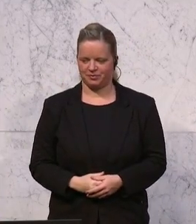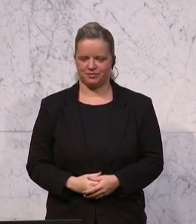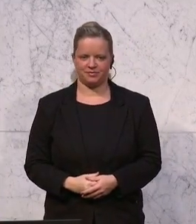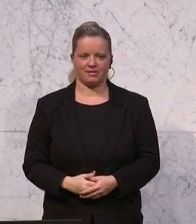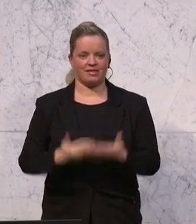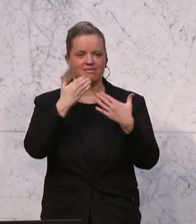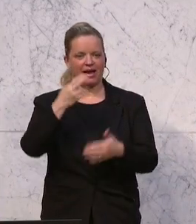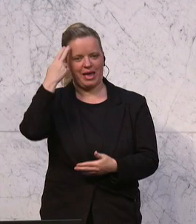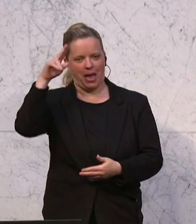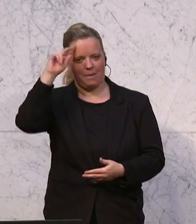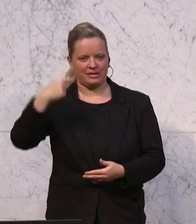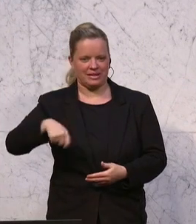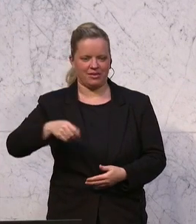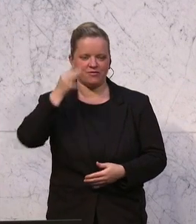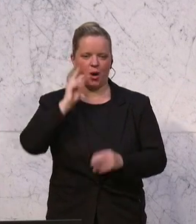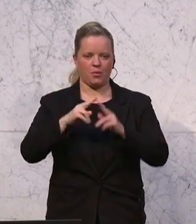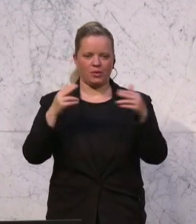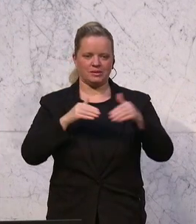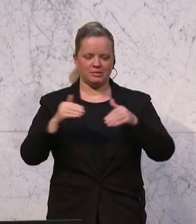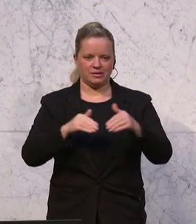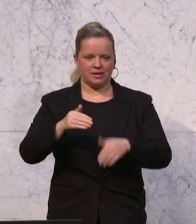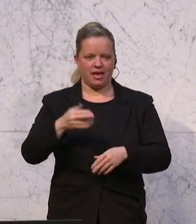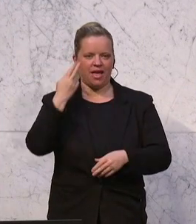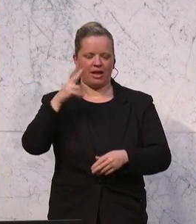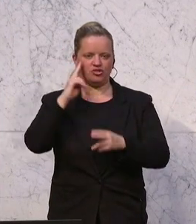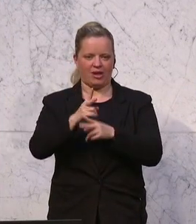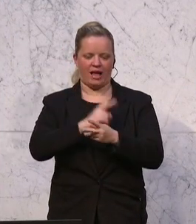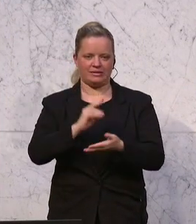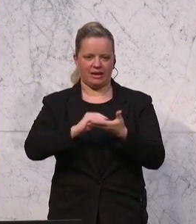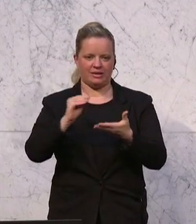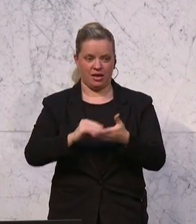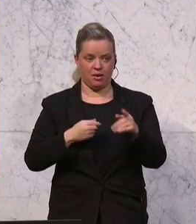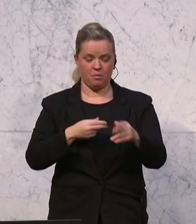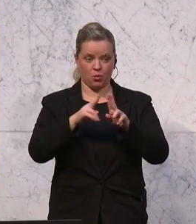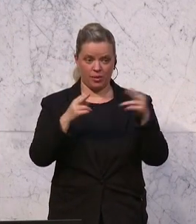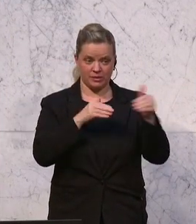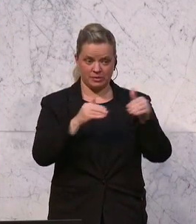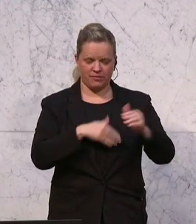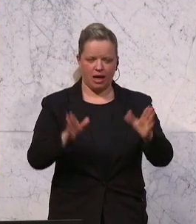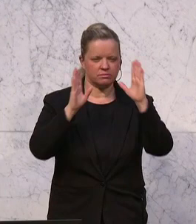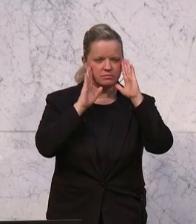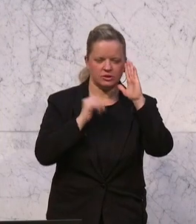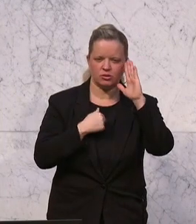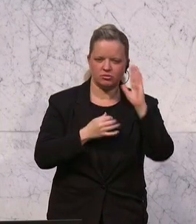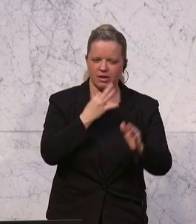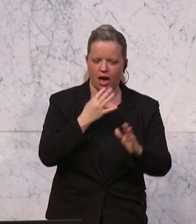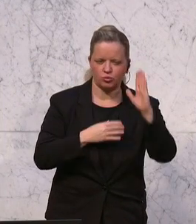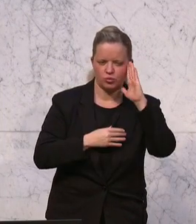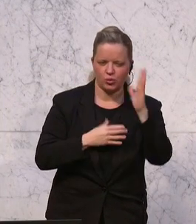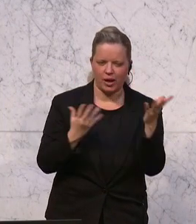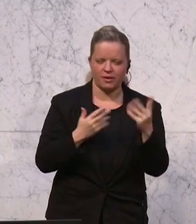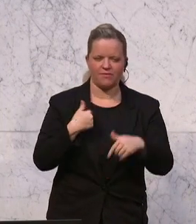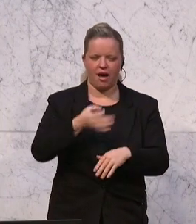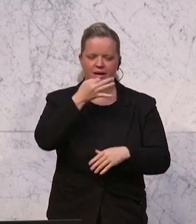Danke, Herr Präsident. Frau Bundesminister, Herr Staatssekretär, Frau Bundesminister, ich habe Ihnen wirklich sehr intensiv zugehört und Sie haben in Ihrer Rede erwähnt, dass